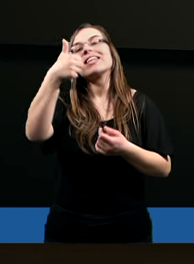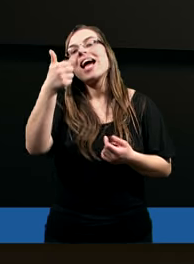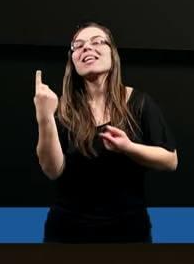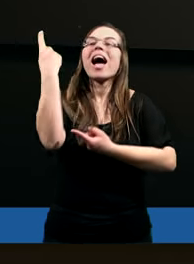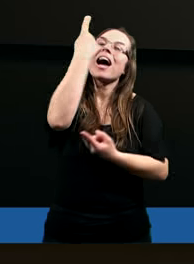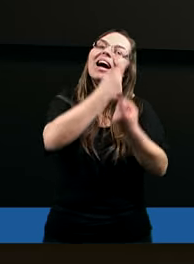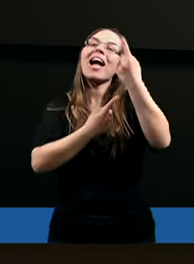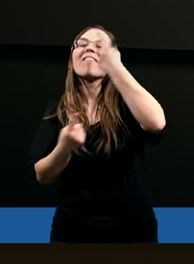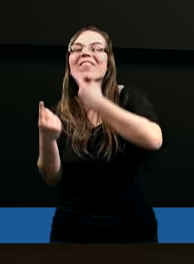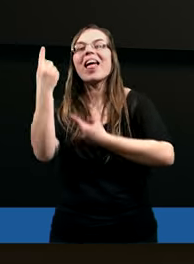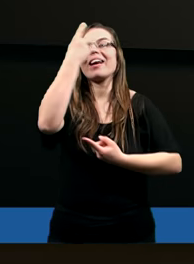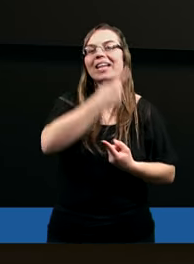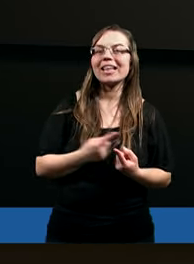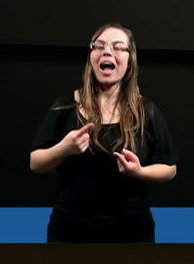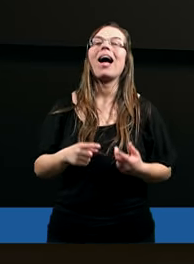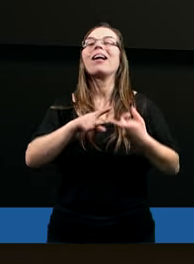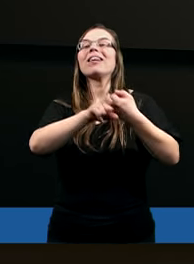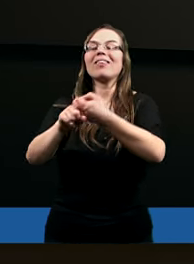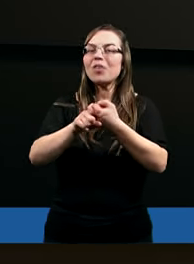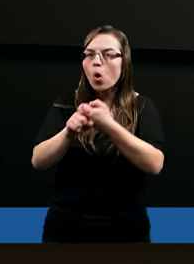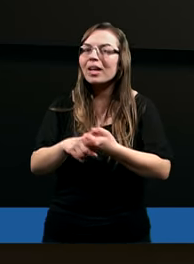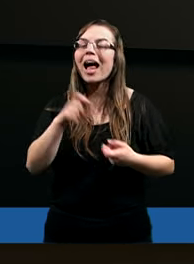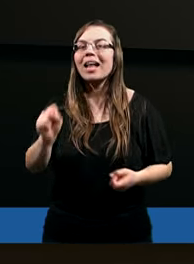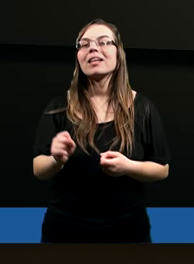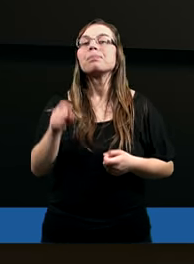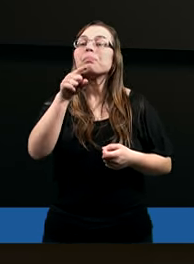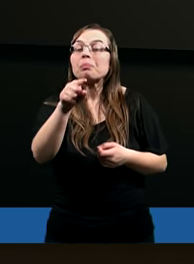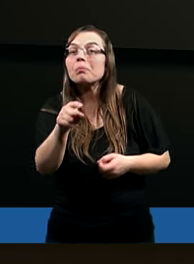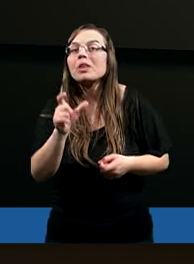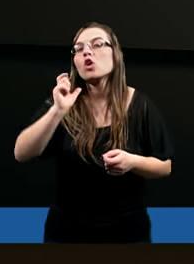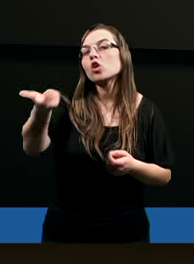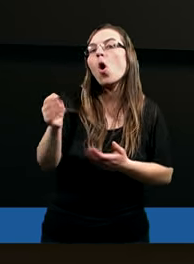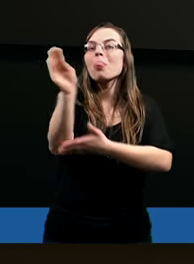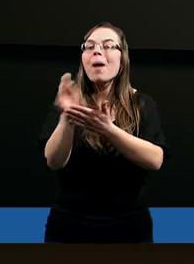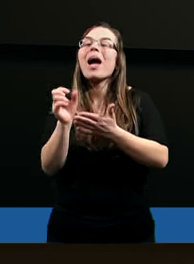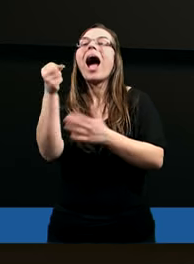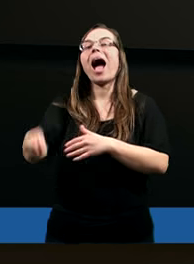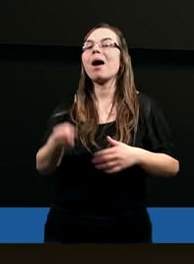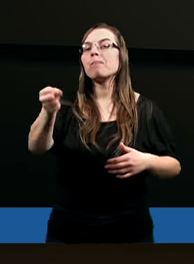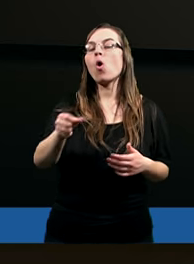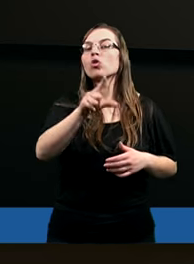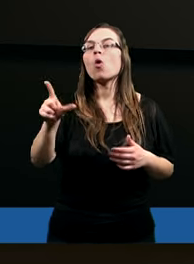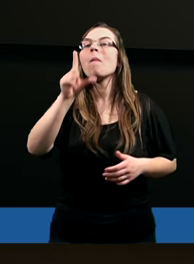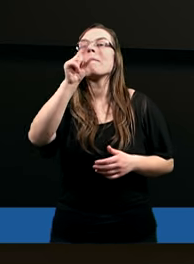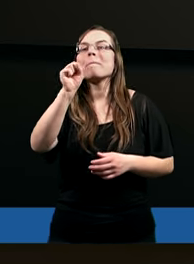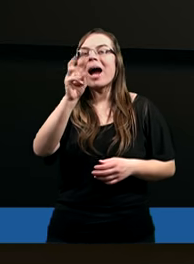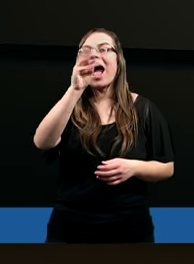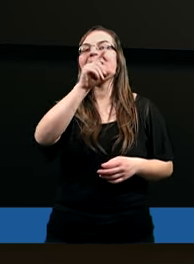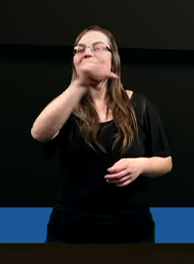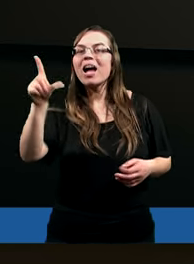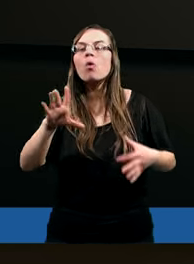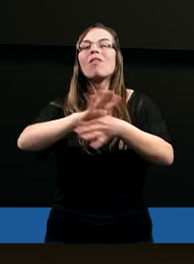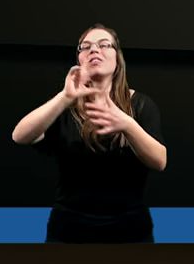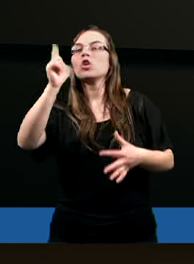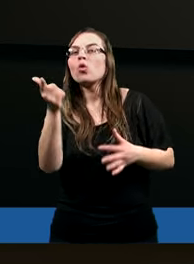refleksja związana z tym, co napisał apostoł Paweł w